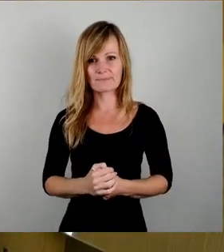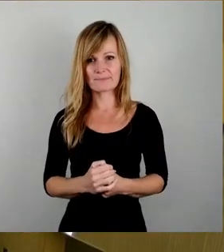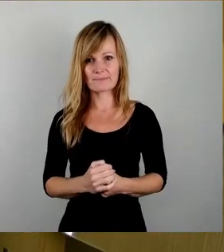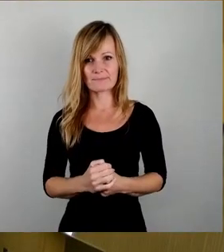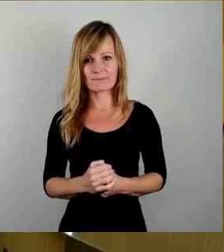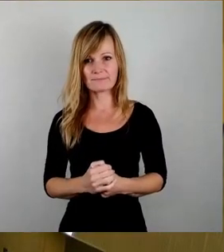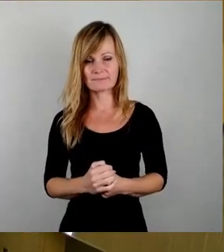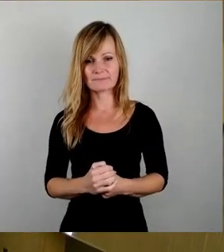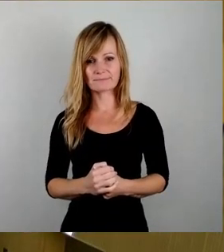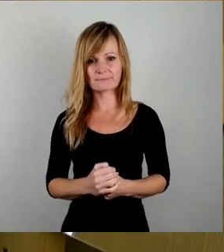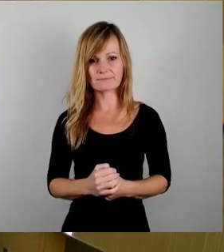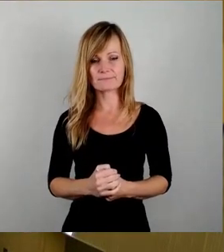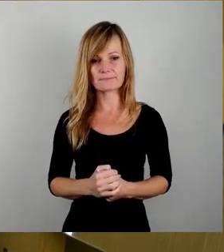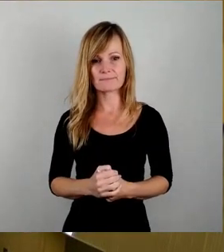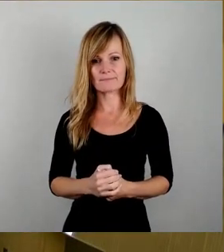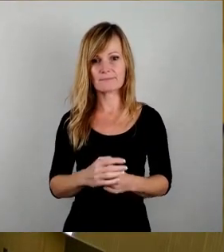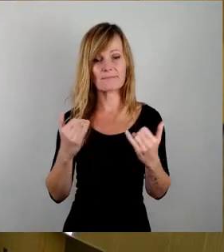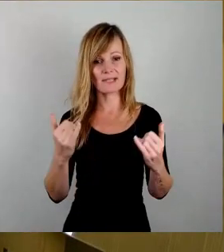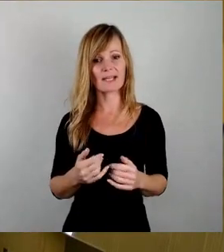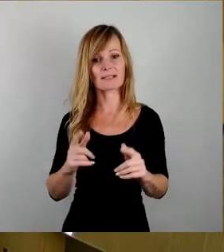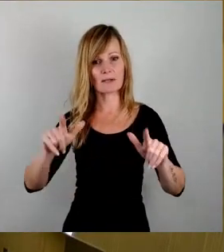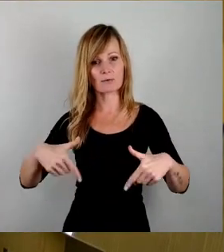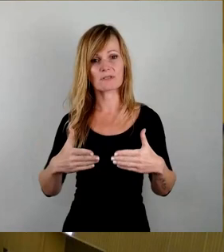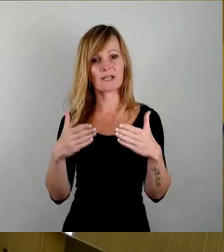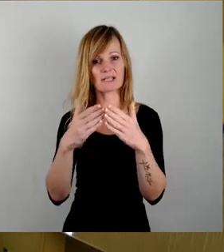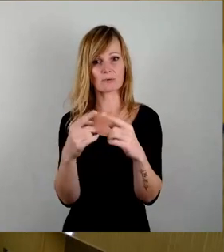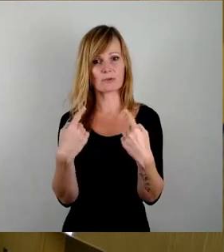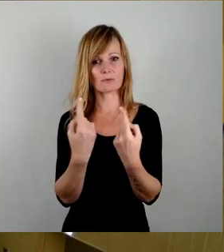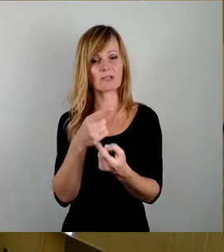Wir steigen ein in die Fraktionsrunde. Ich darf Frau Mühlbach zunächst bitten.